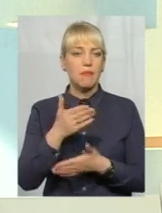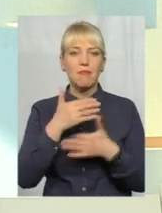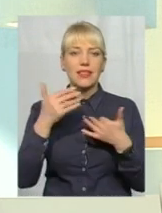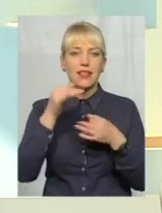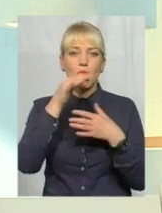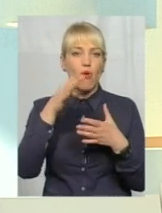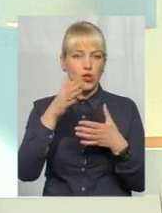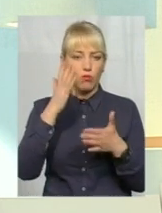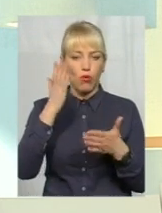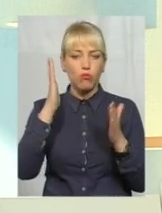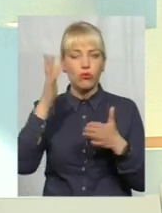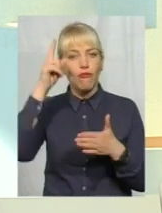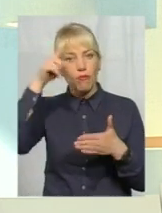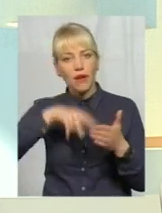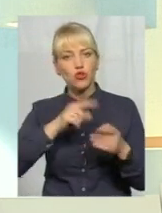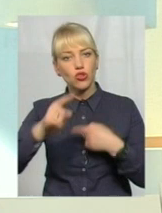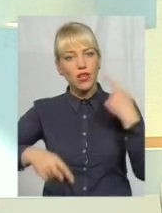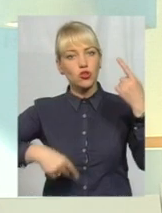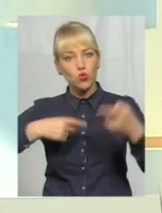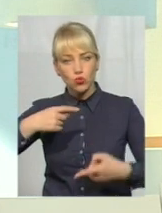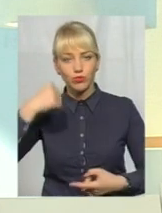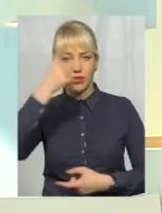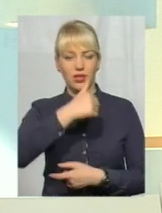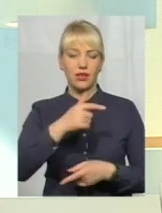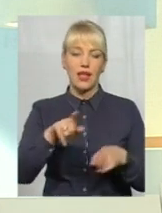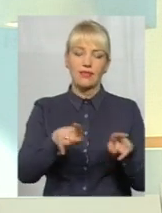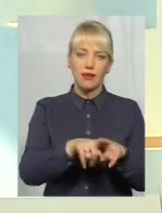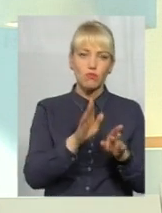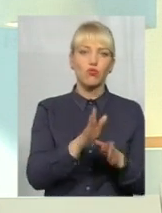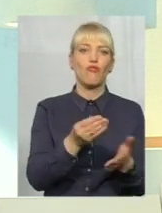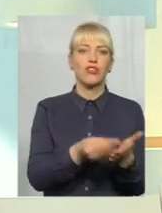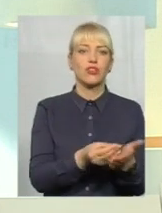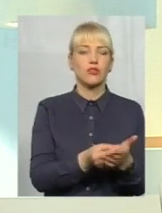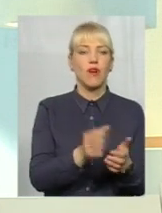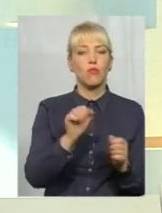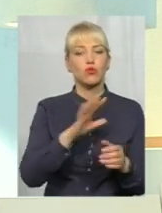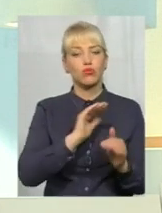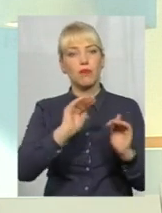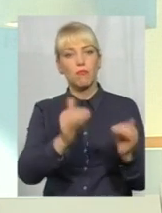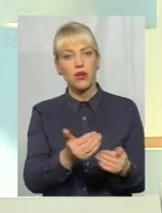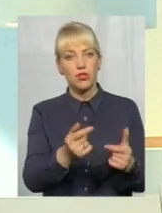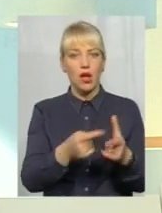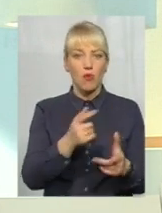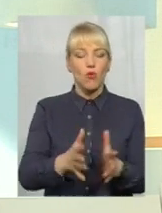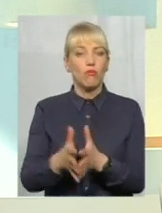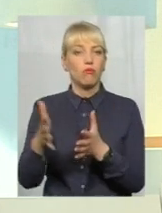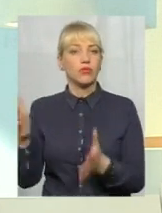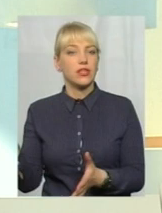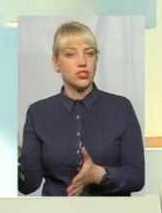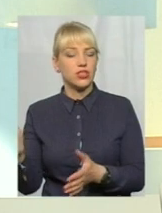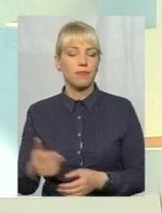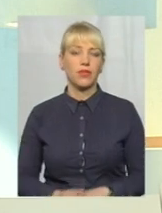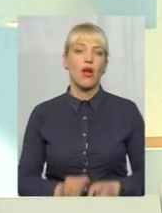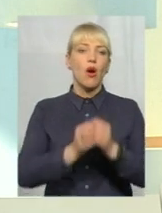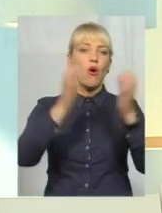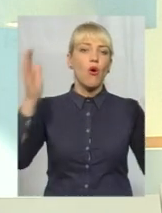можемо бути впевнені в тому, що на наступний рік буде таке фінансування. Його може бути набагато менше або набагато більше. Об'єми,